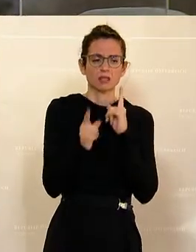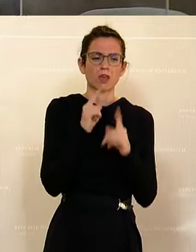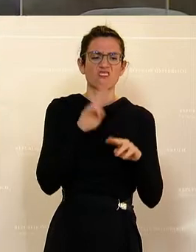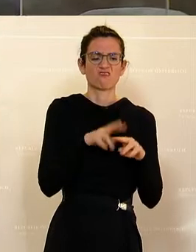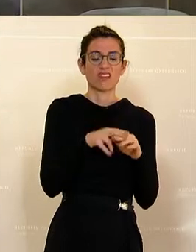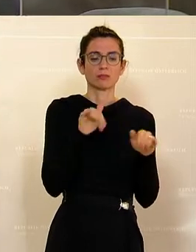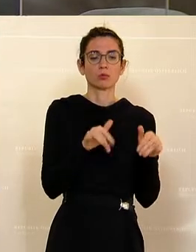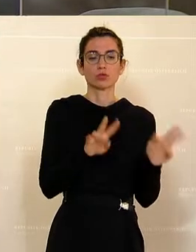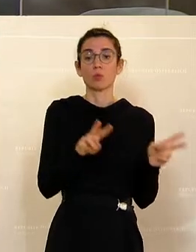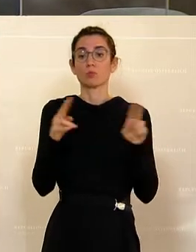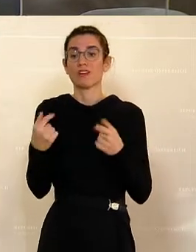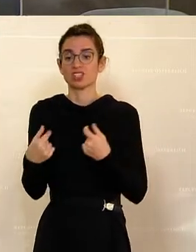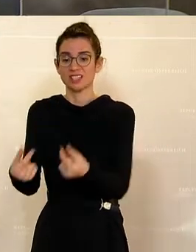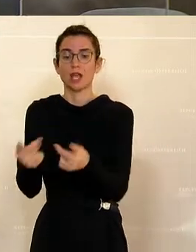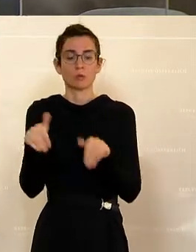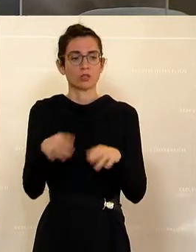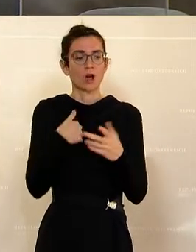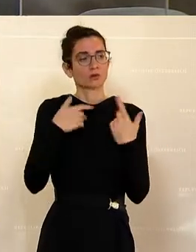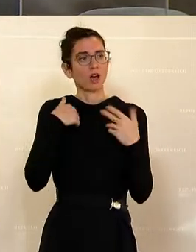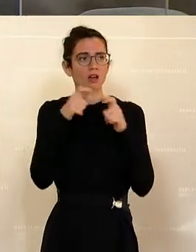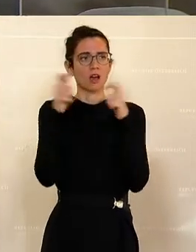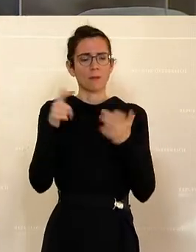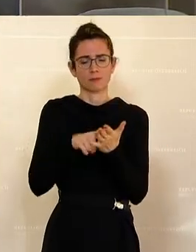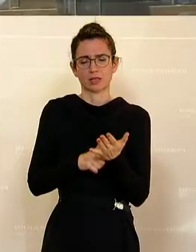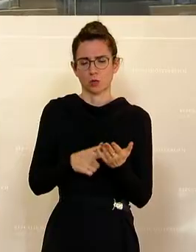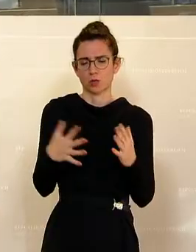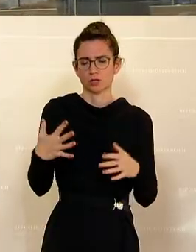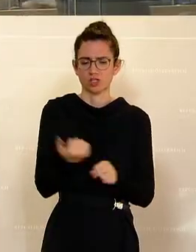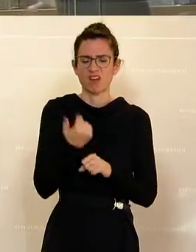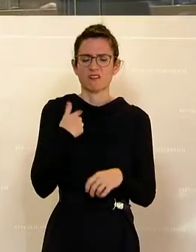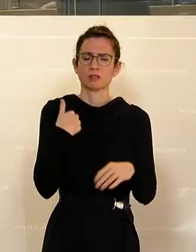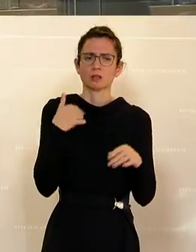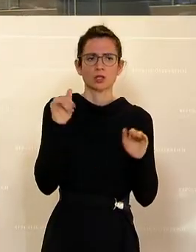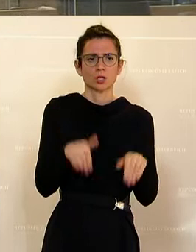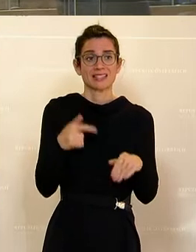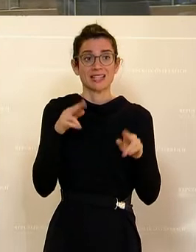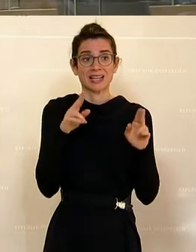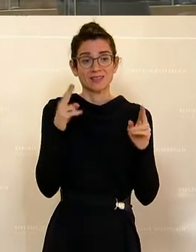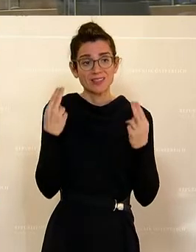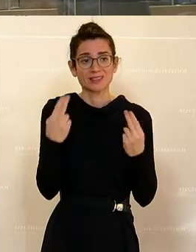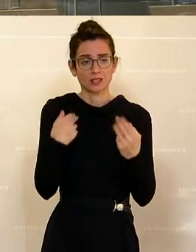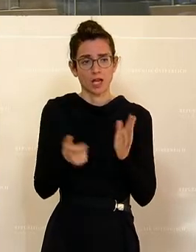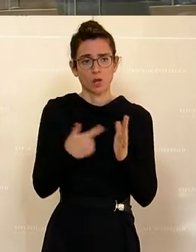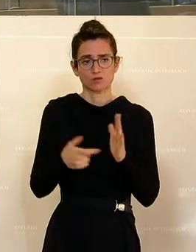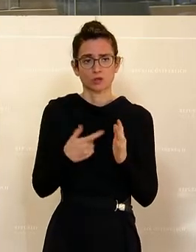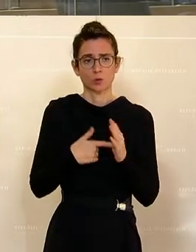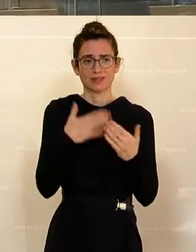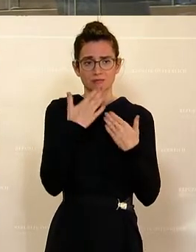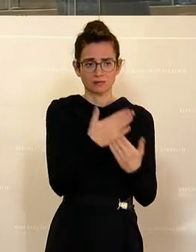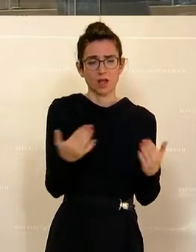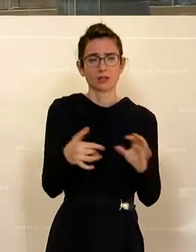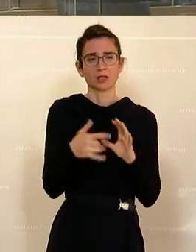verlagern muss, muss man die Rahmenbedingungen schaffen. Und ich glaube, das war eine wichtige Herausforderung. Insgesamt möchte ich mich bedanken für die